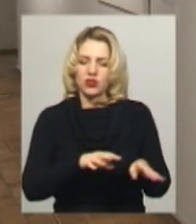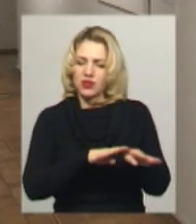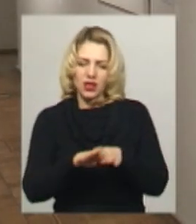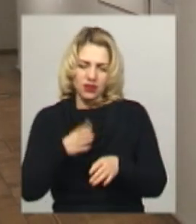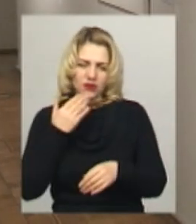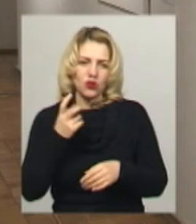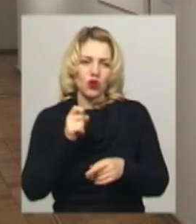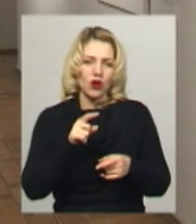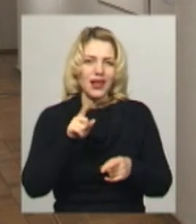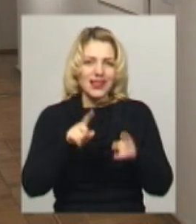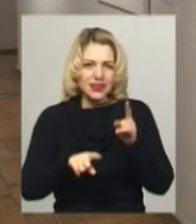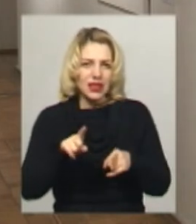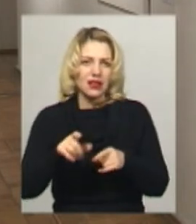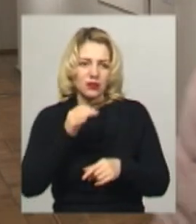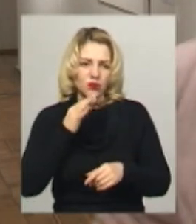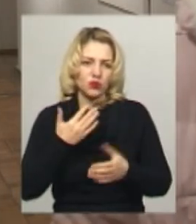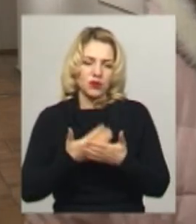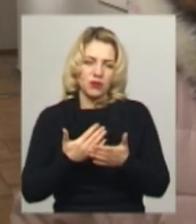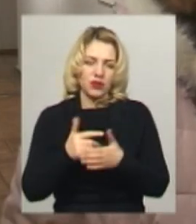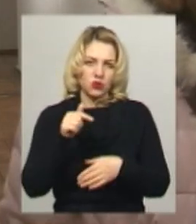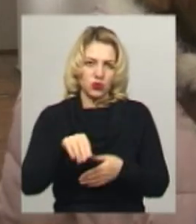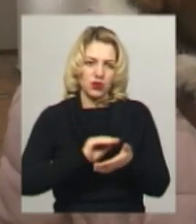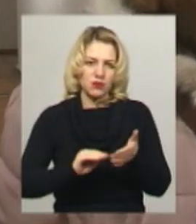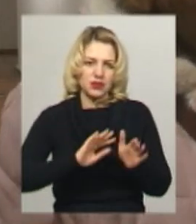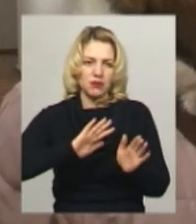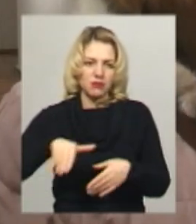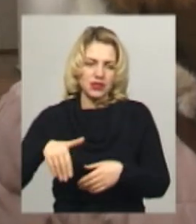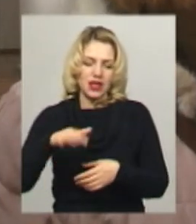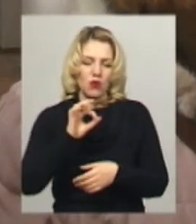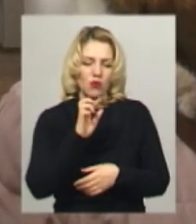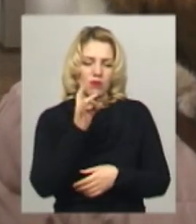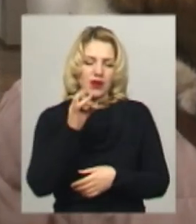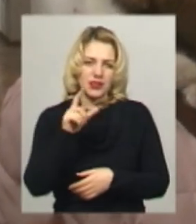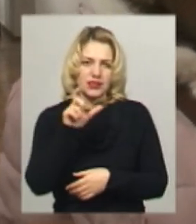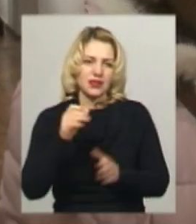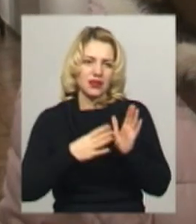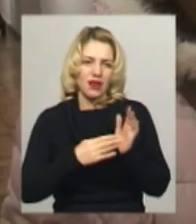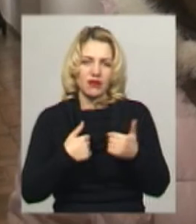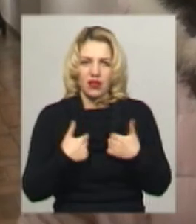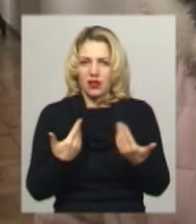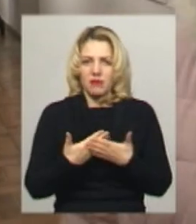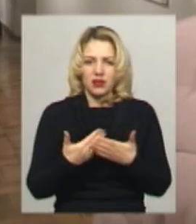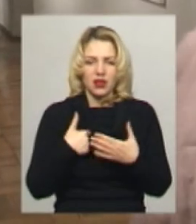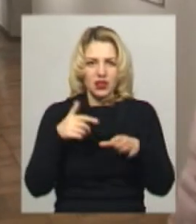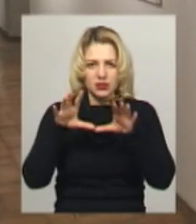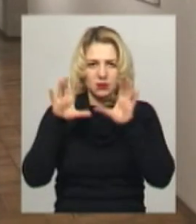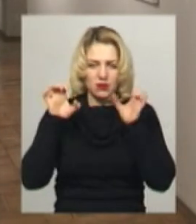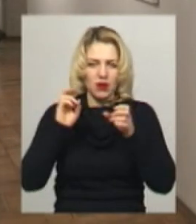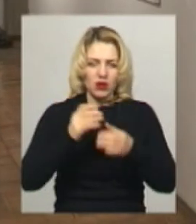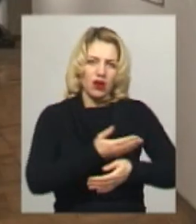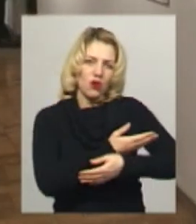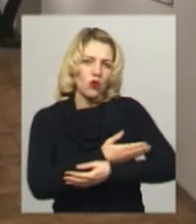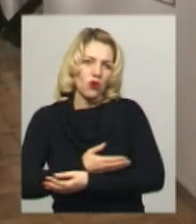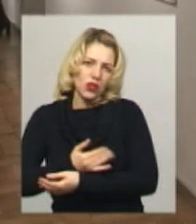деякі чіпляють. Ось, наприклад, ця тут написано «Після образ 9, але для мене це може бути колиска для людства». «Така